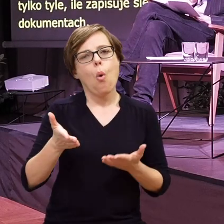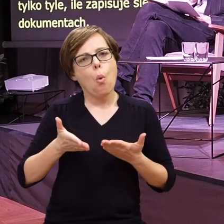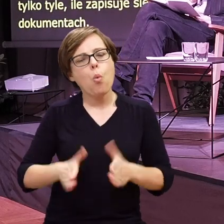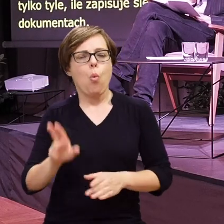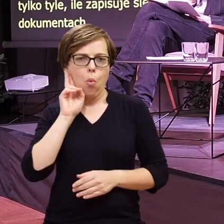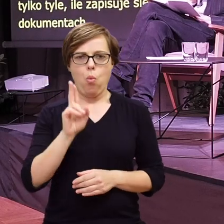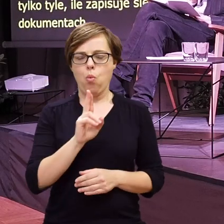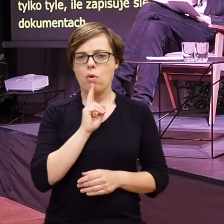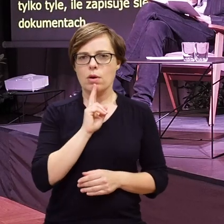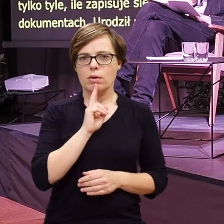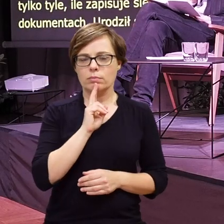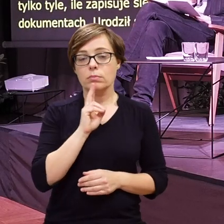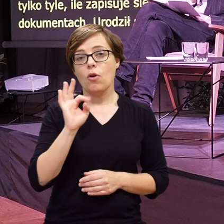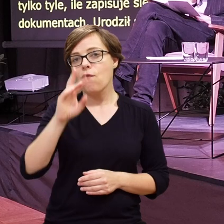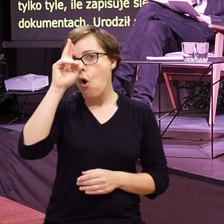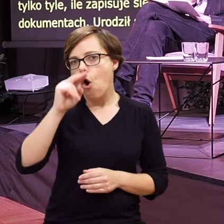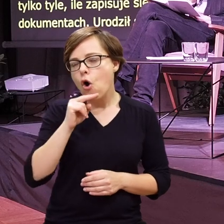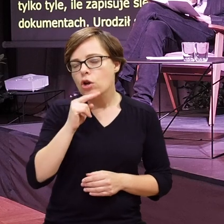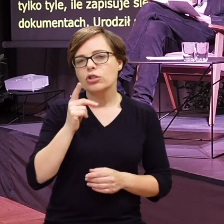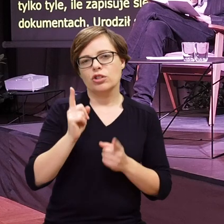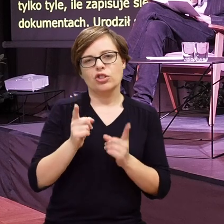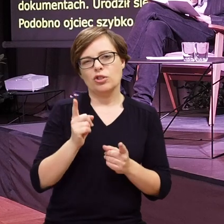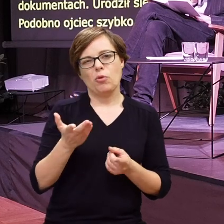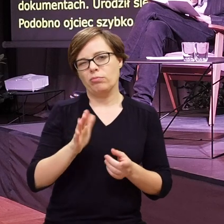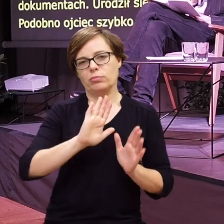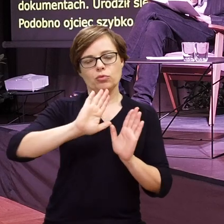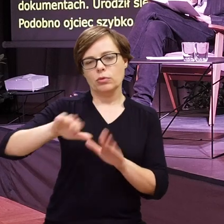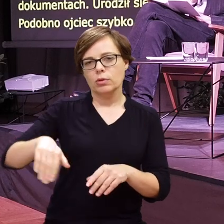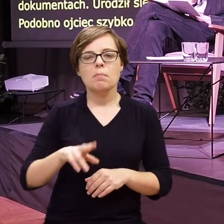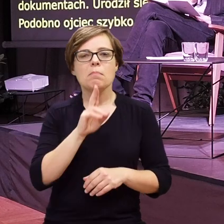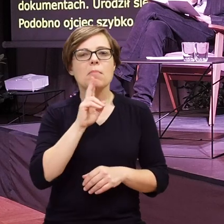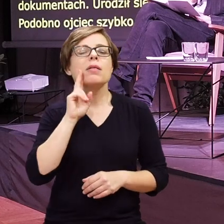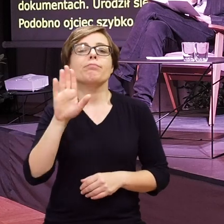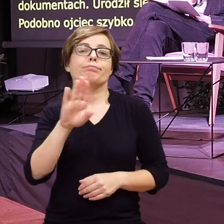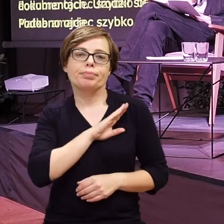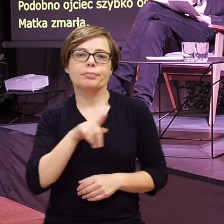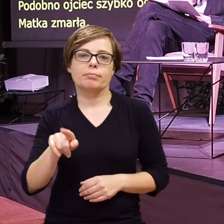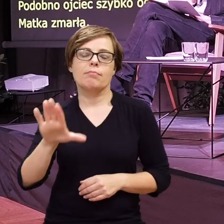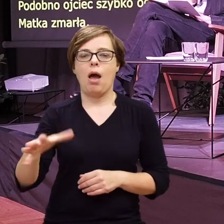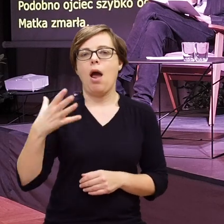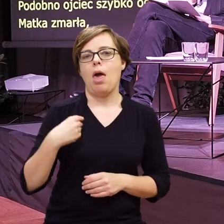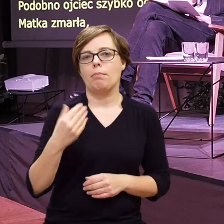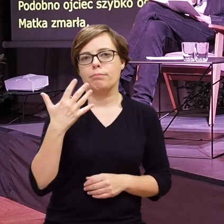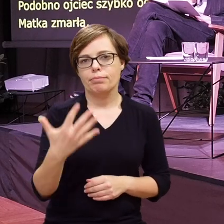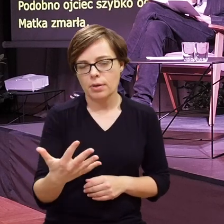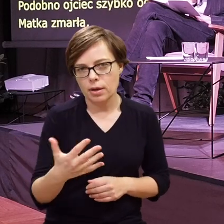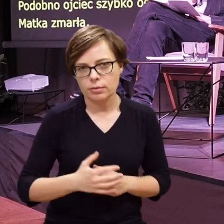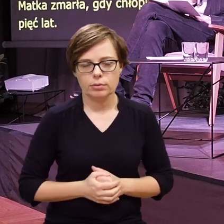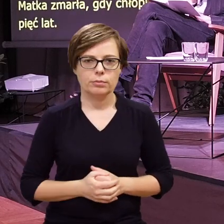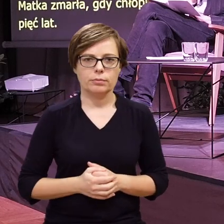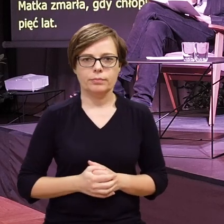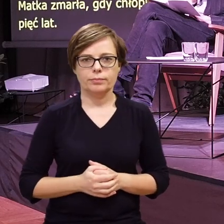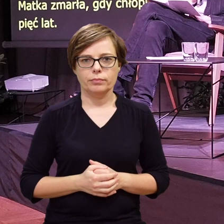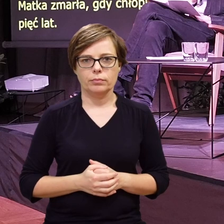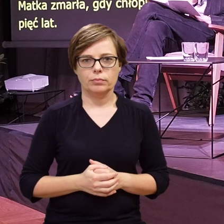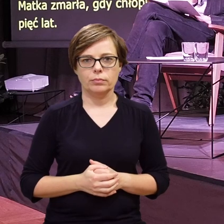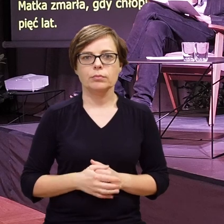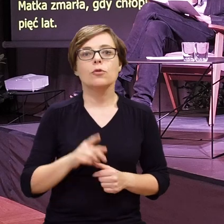Urodził się głuchy. Podobno ojciec szybko odszedł. Matka zmarła, gdy chłopiec miał pięć lat.